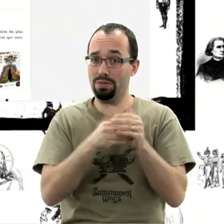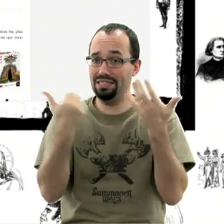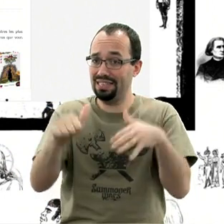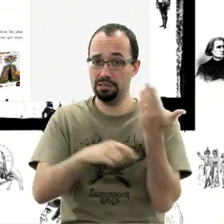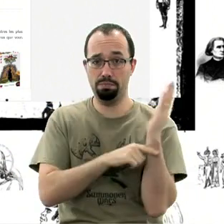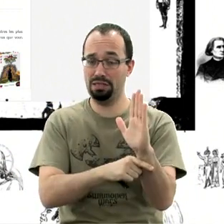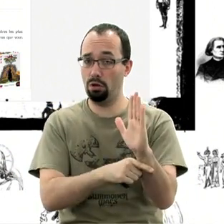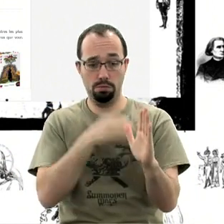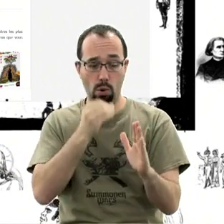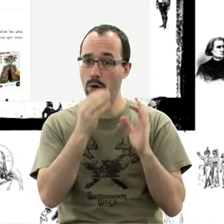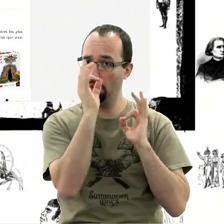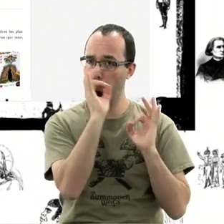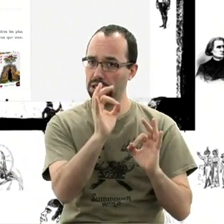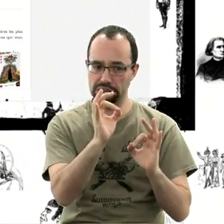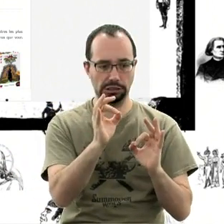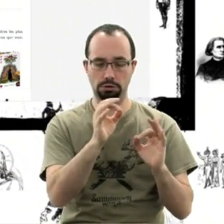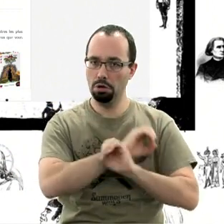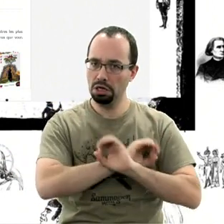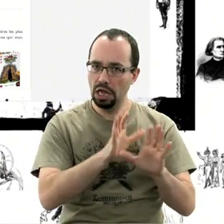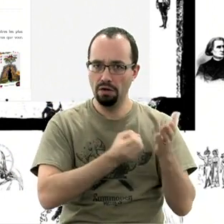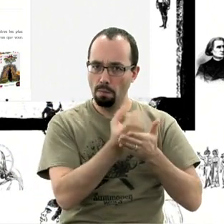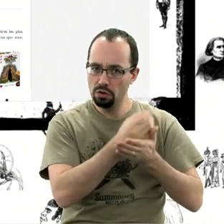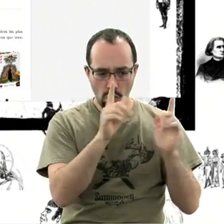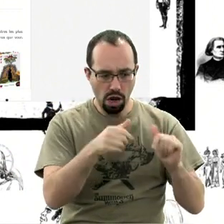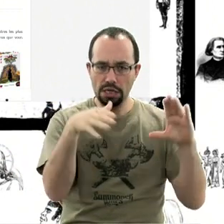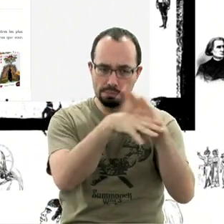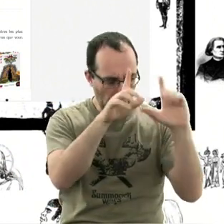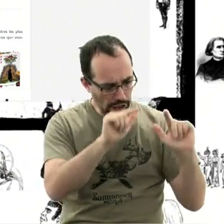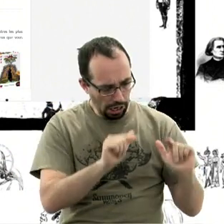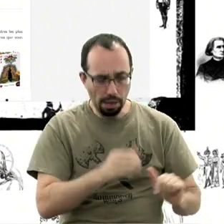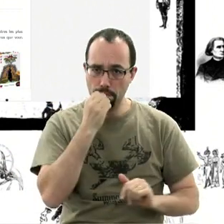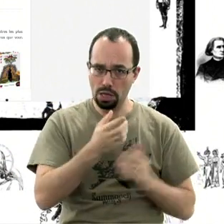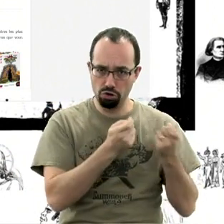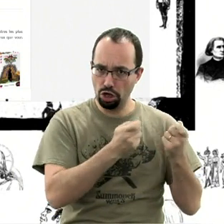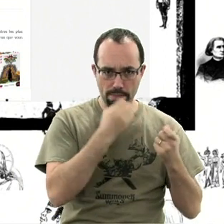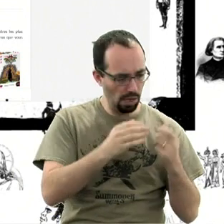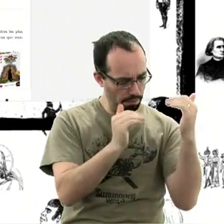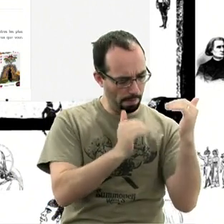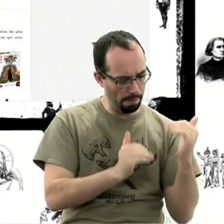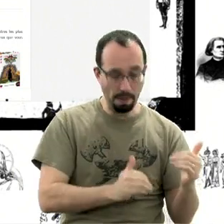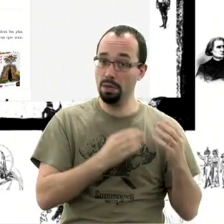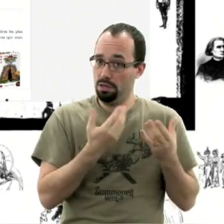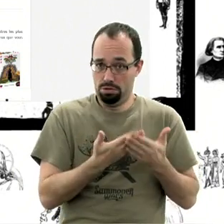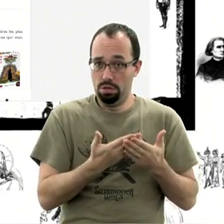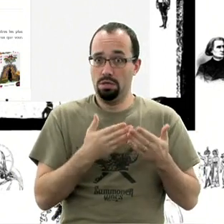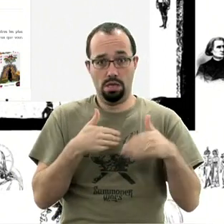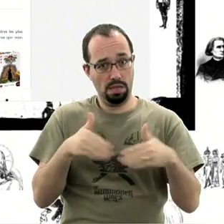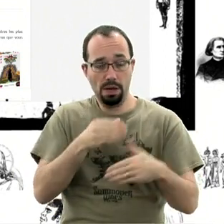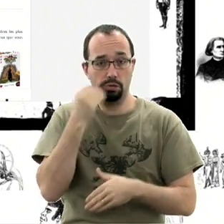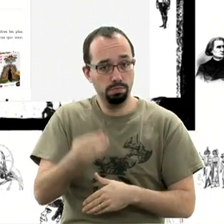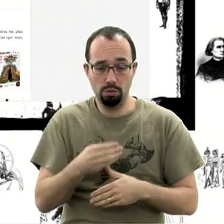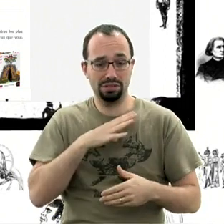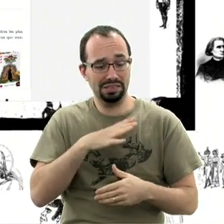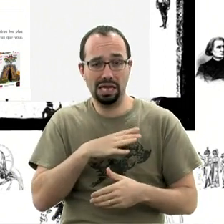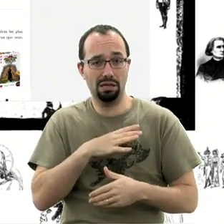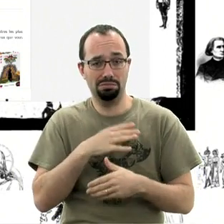précis, c'est pointu, avec des images, tout ce qu'il faut. C'est bien cadré, bien géré. Yellow l'a fait. Et ça fonctionne. Des dizaines et des centaines et des